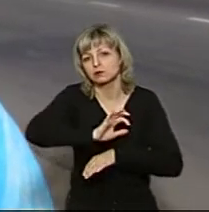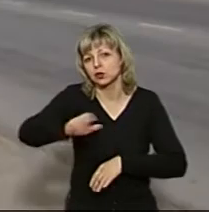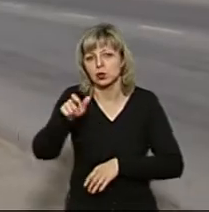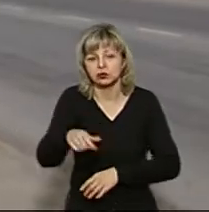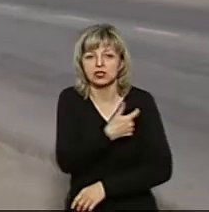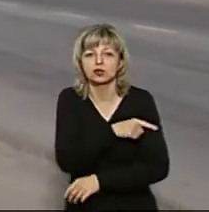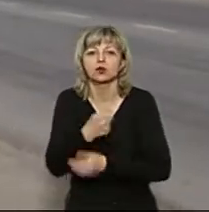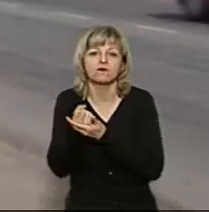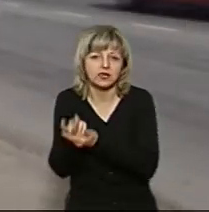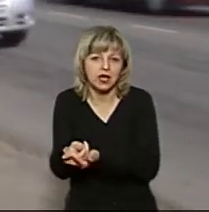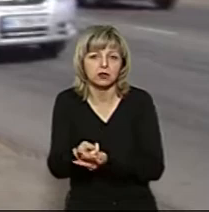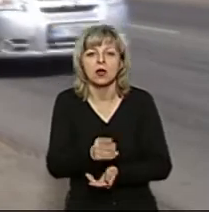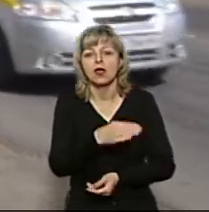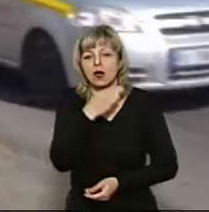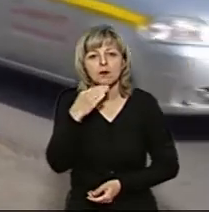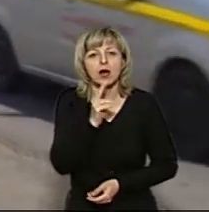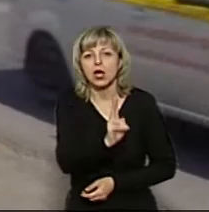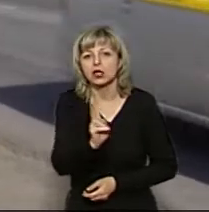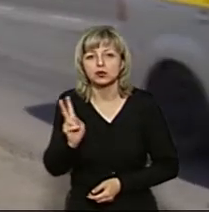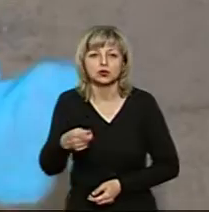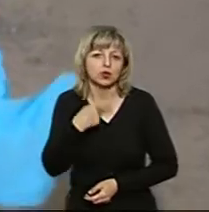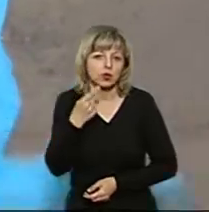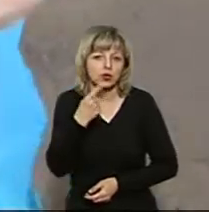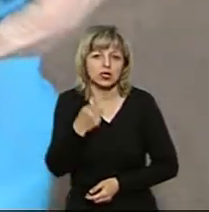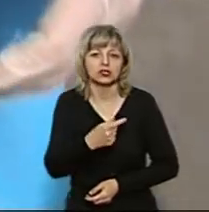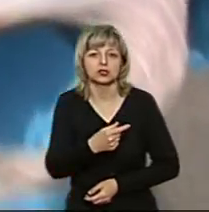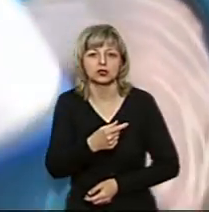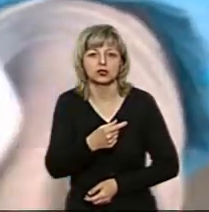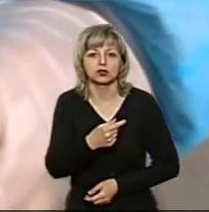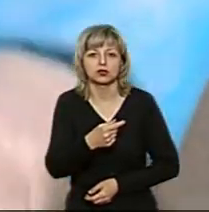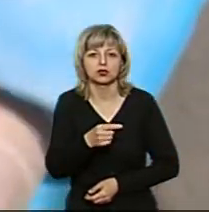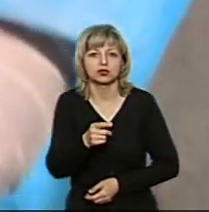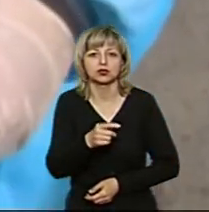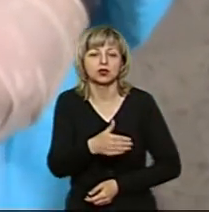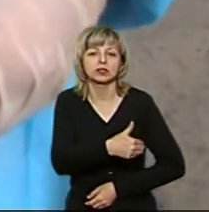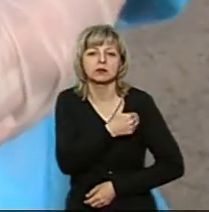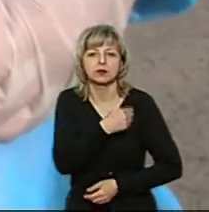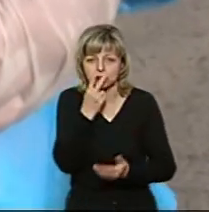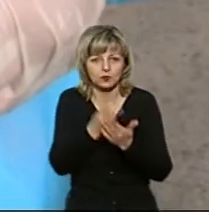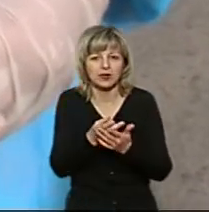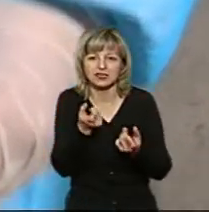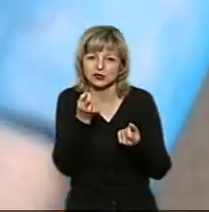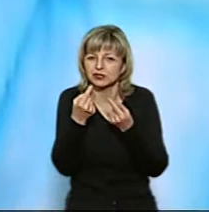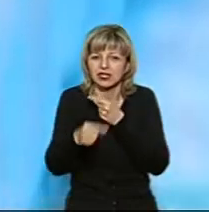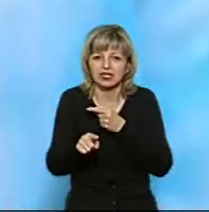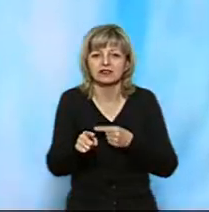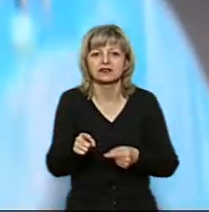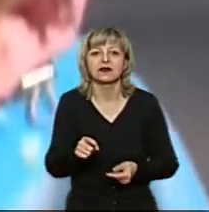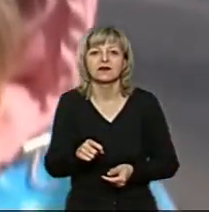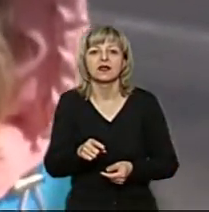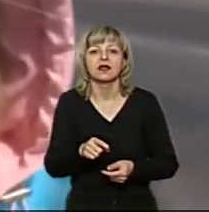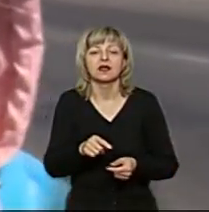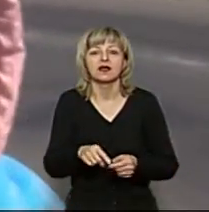до лікарні». «Багато хто каже, що він інколи показує не зовсім ту температуру, яка є в людині». «В інструкції